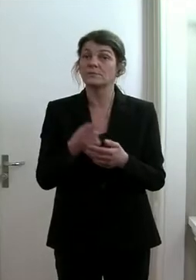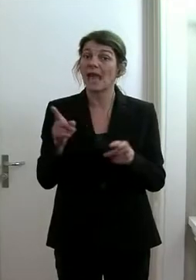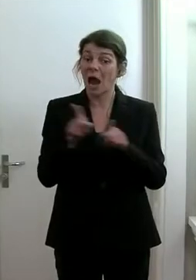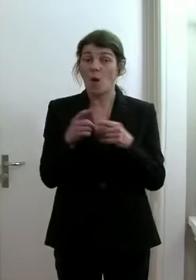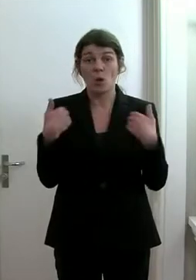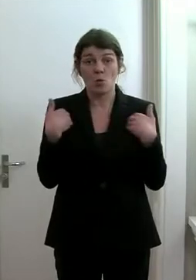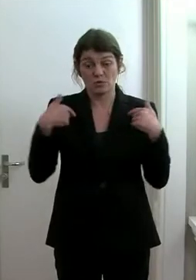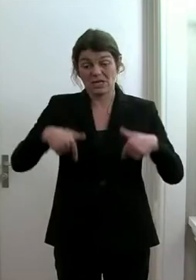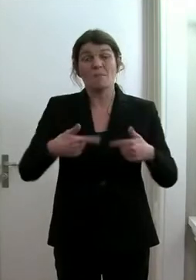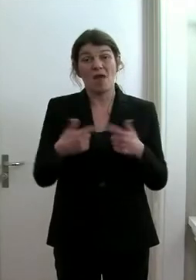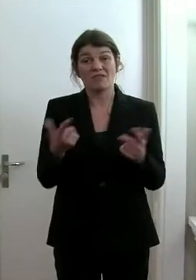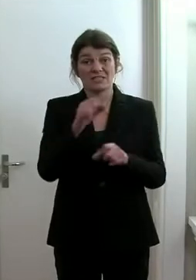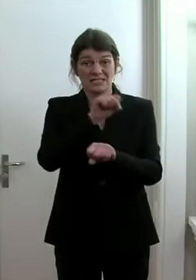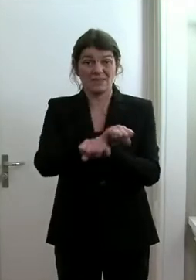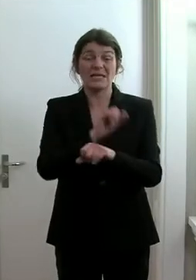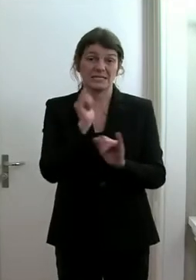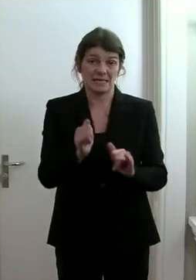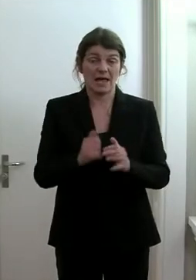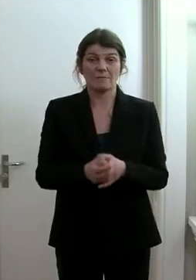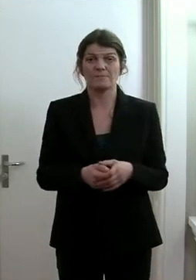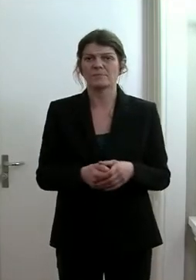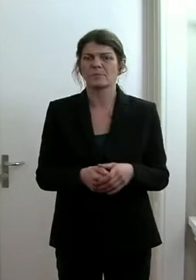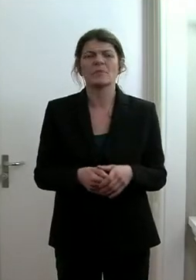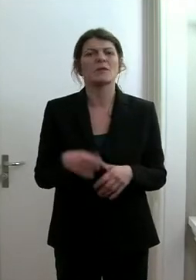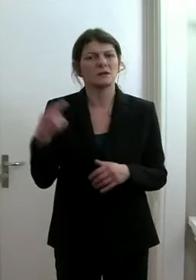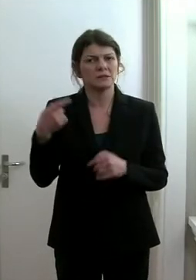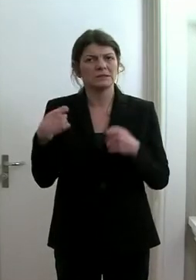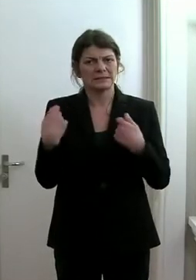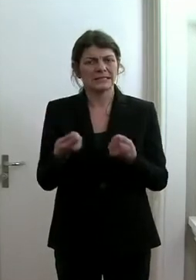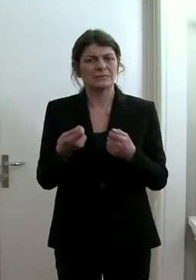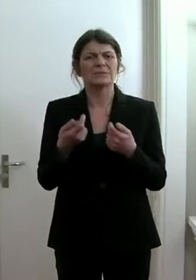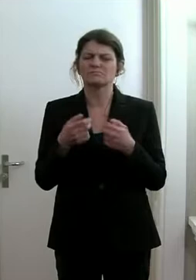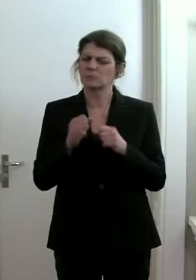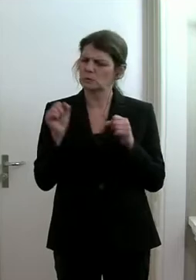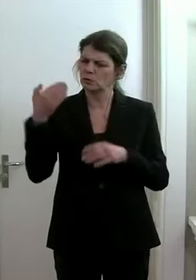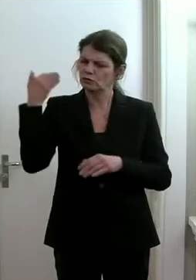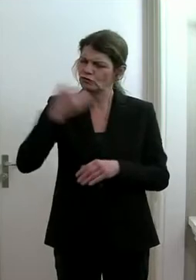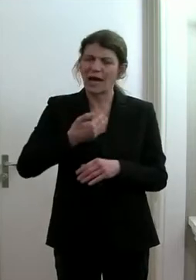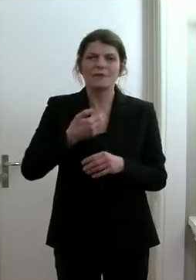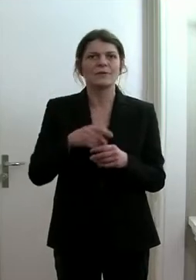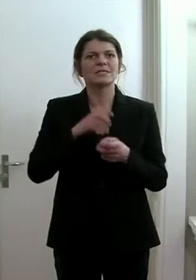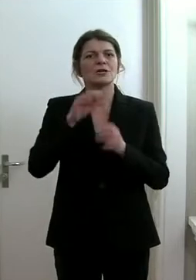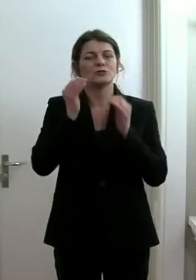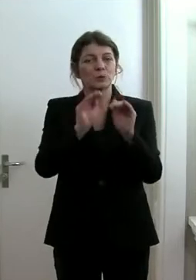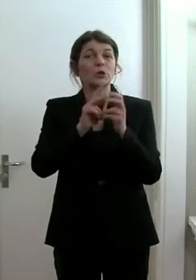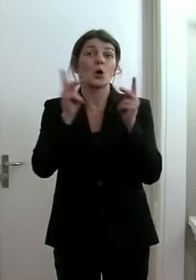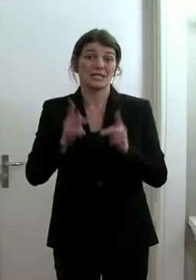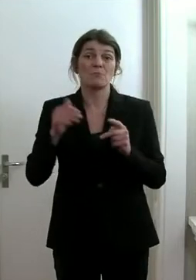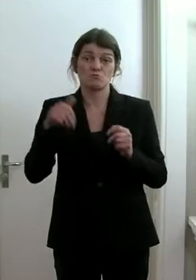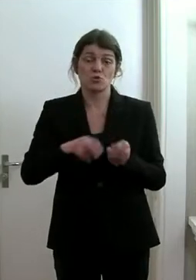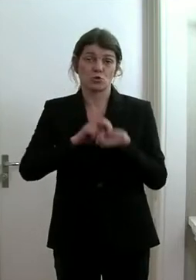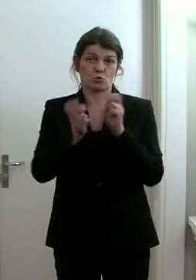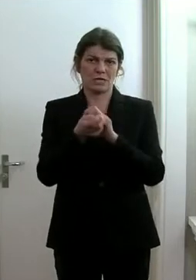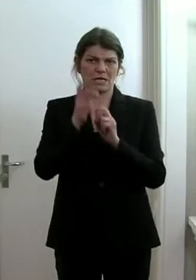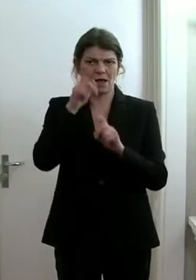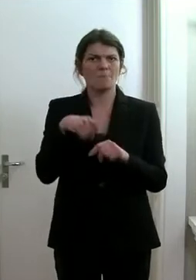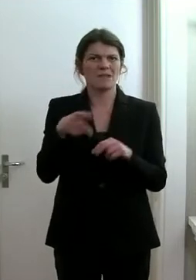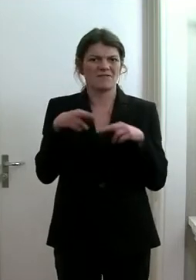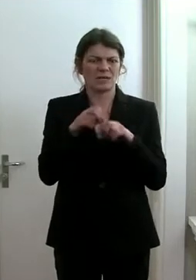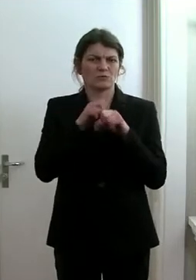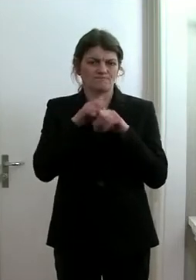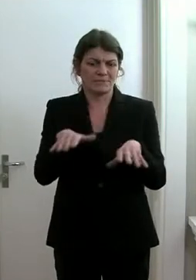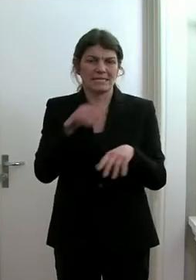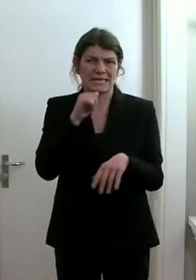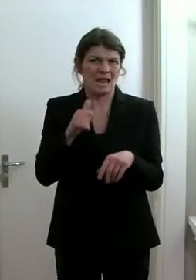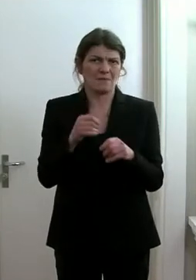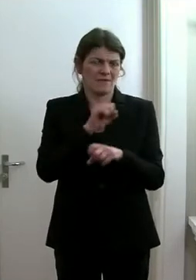unserem Landesgefängnis ein rigoroses Schutzkonzept umzusetzen, um auch eben die Verbreitung des Virus im